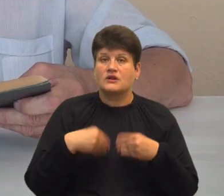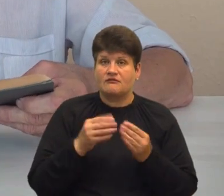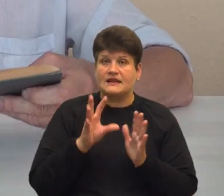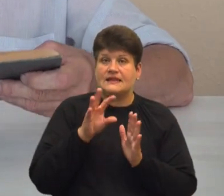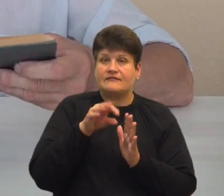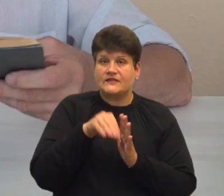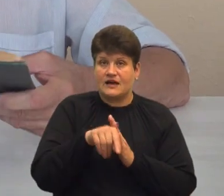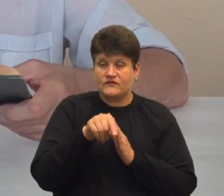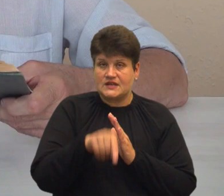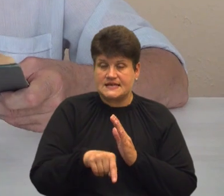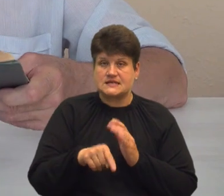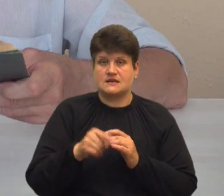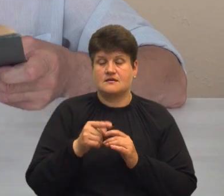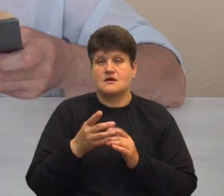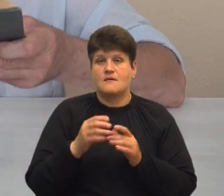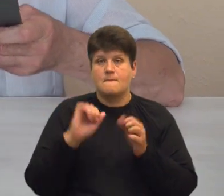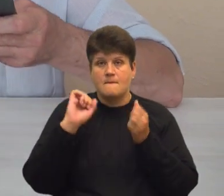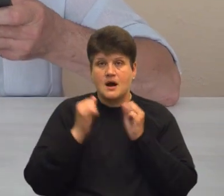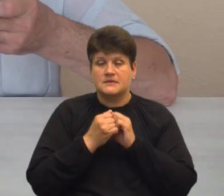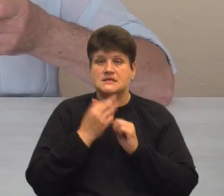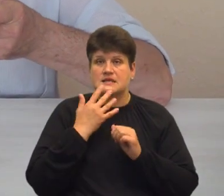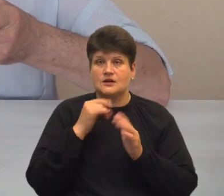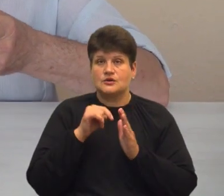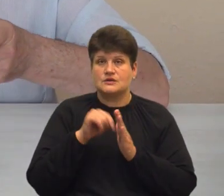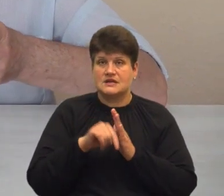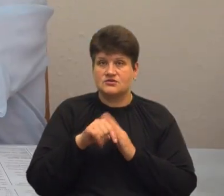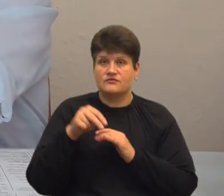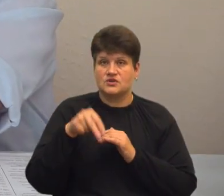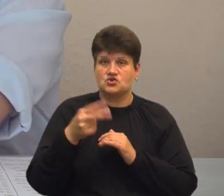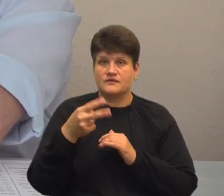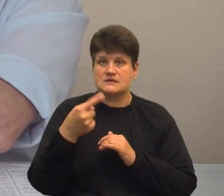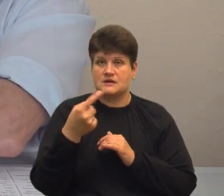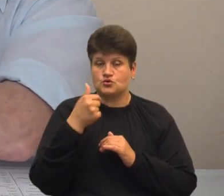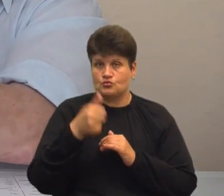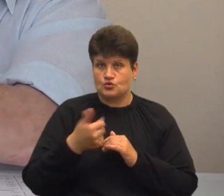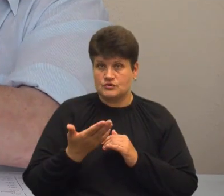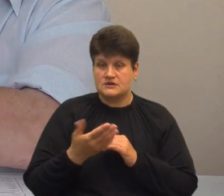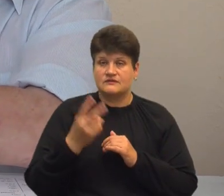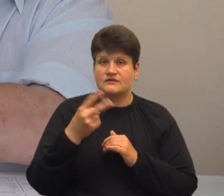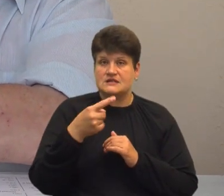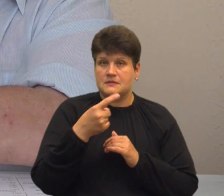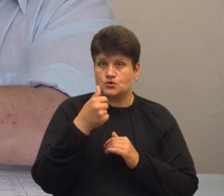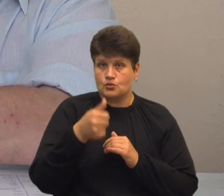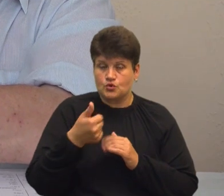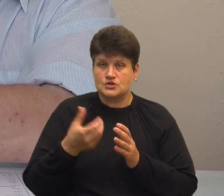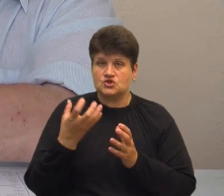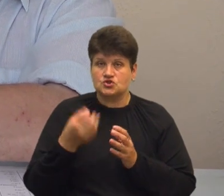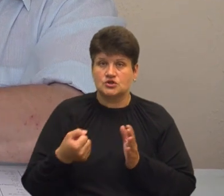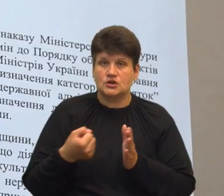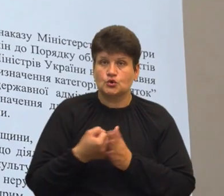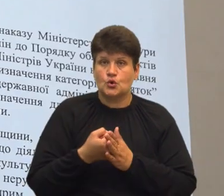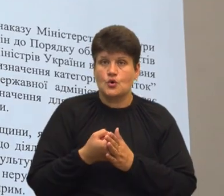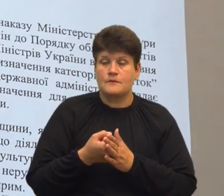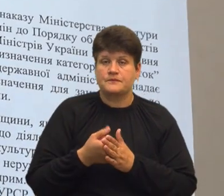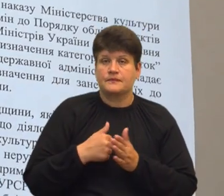архітектури національного значення у 2021 році У 2021 році ще до військових